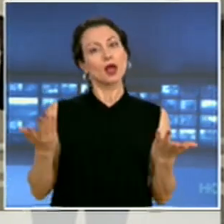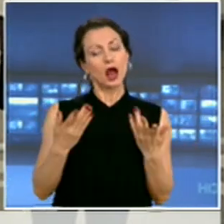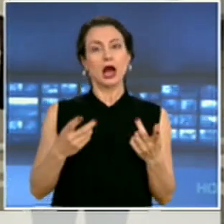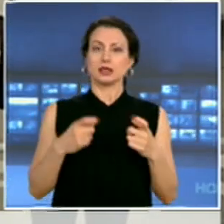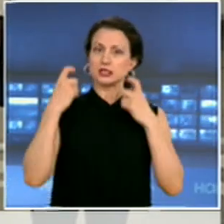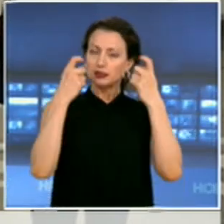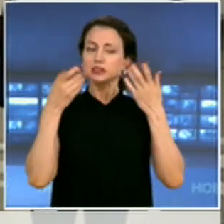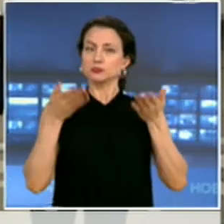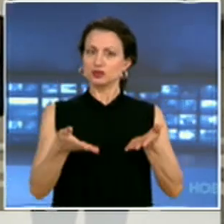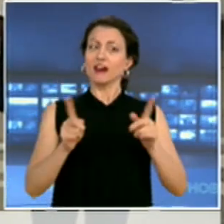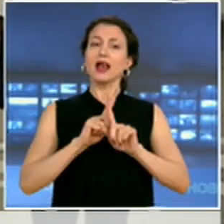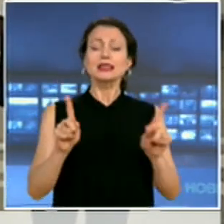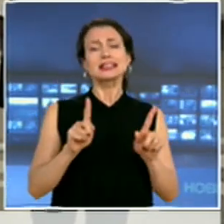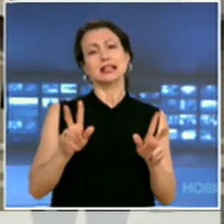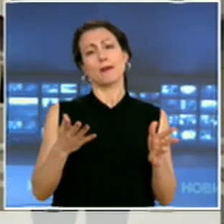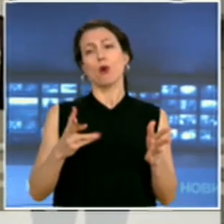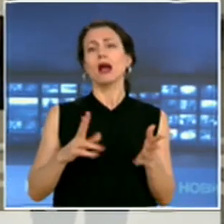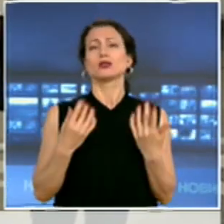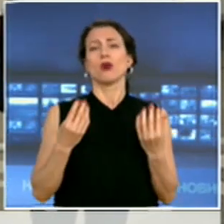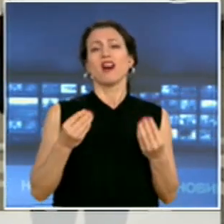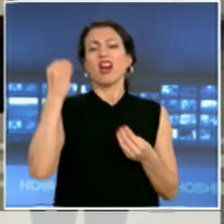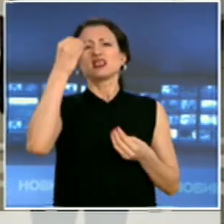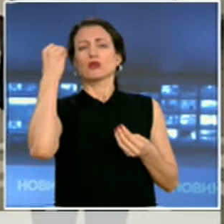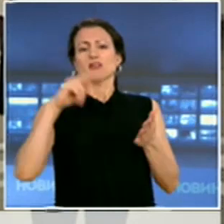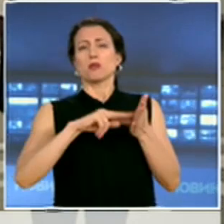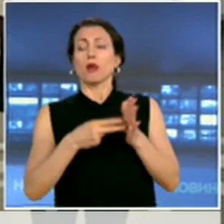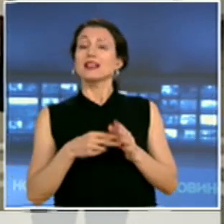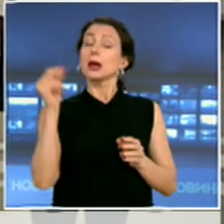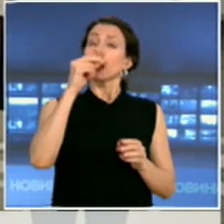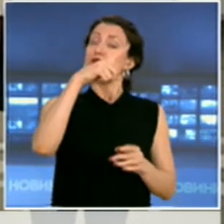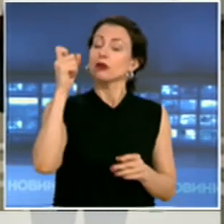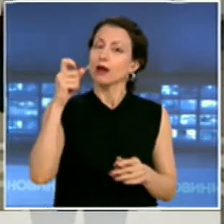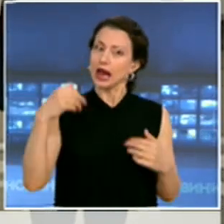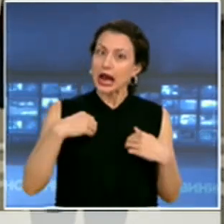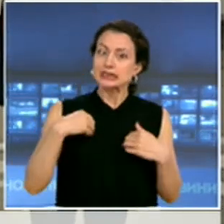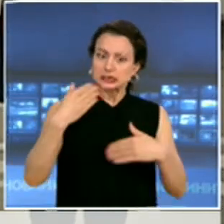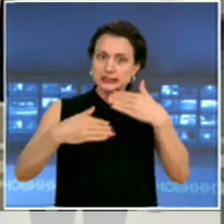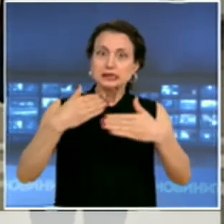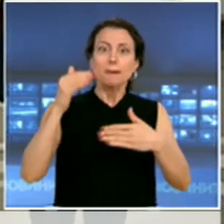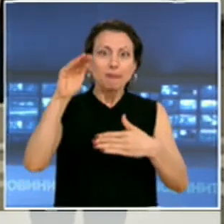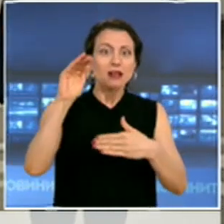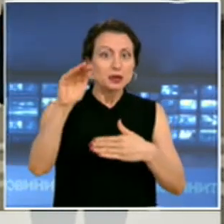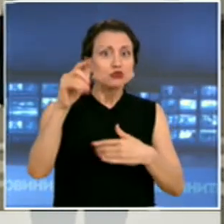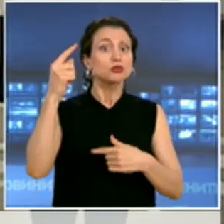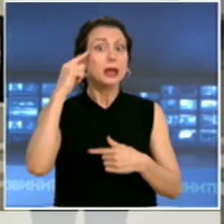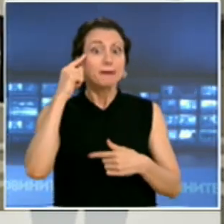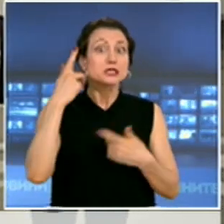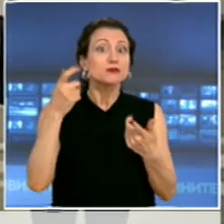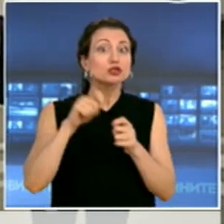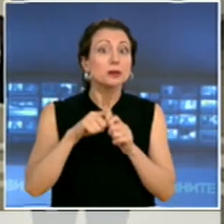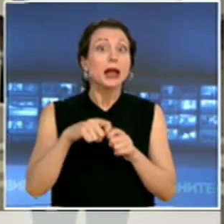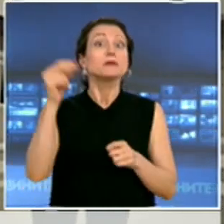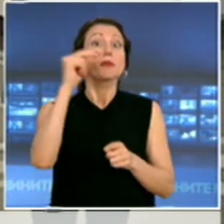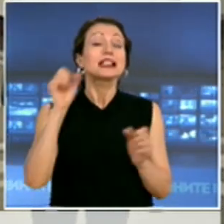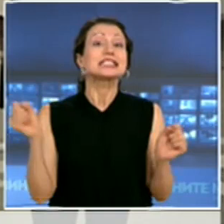псевдо проекта Българско лято, а да мислим за това какво ще направим с българската зима. До този момент ние не чуваме нито